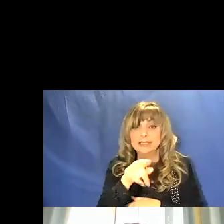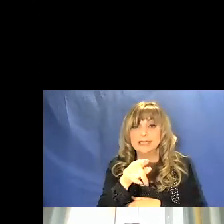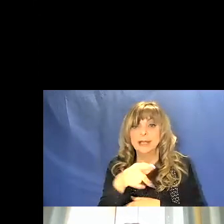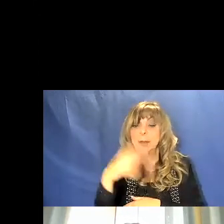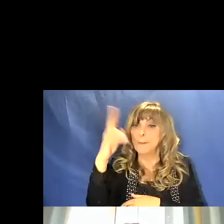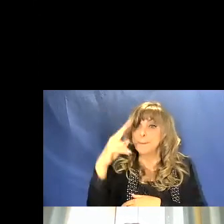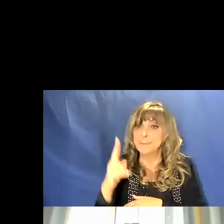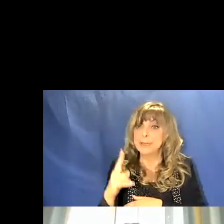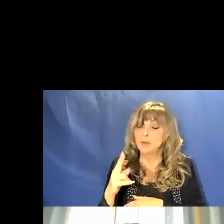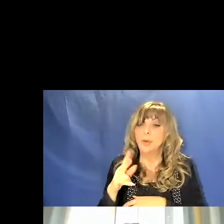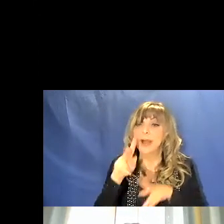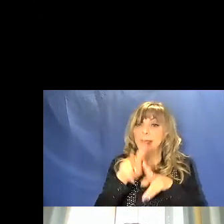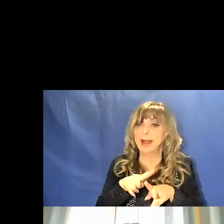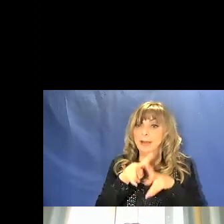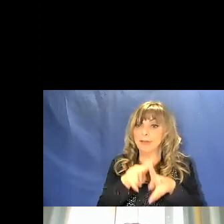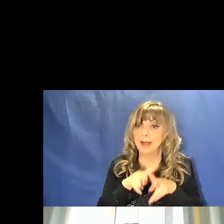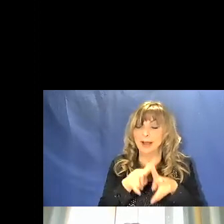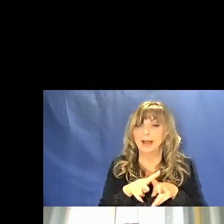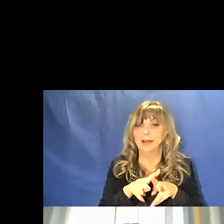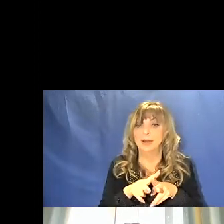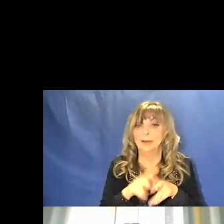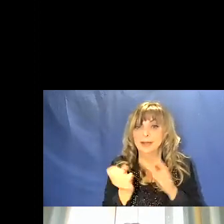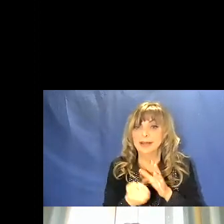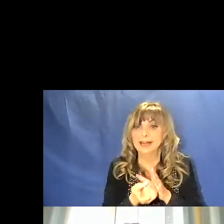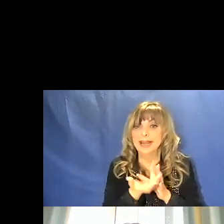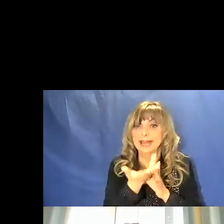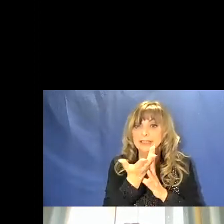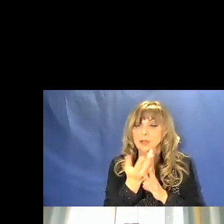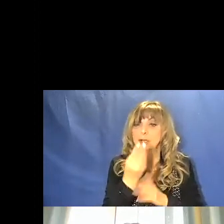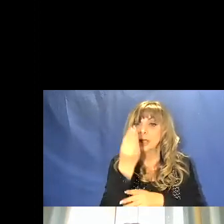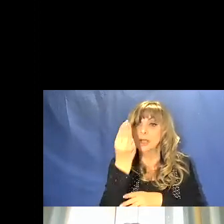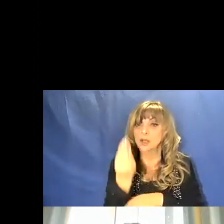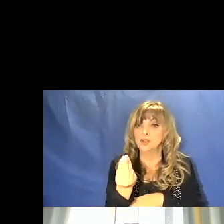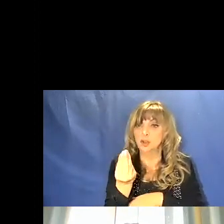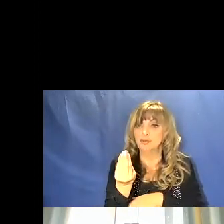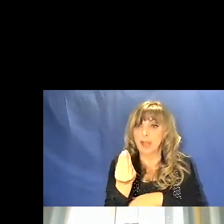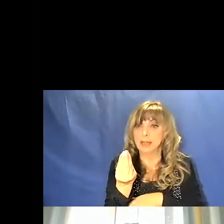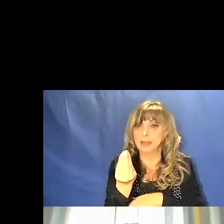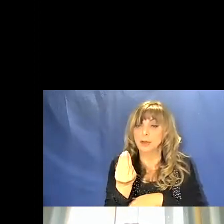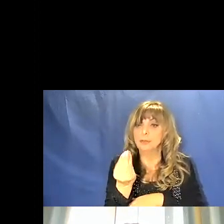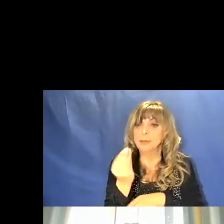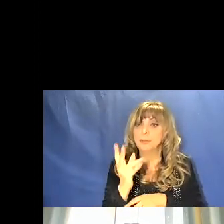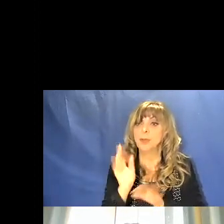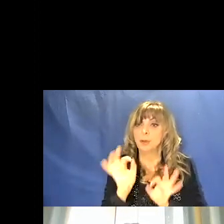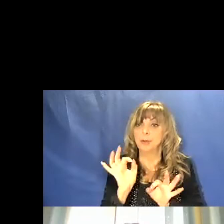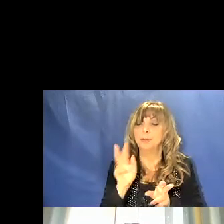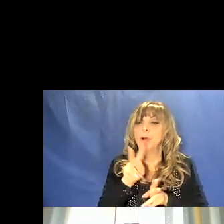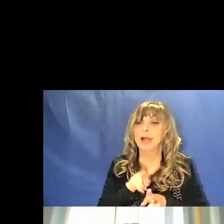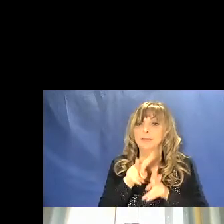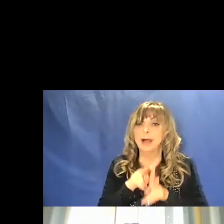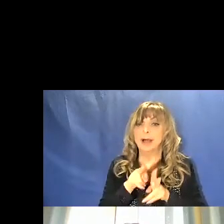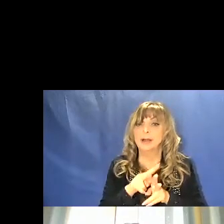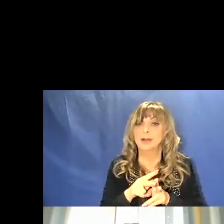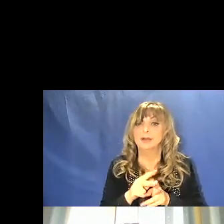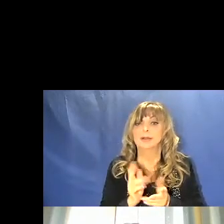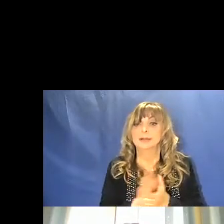di un cavallo e quindi la creazione di un soggetto cavallo veniva poi colpita